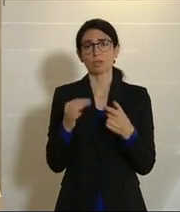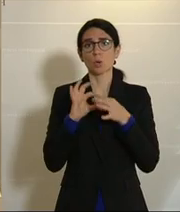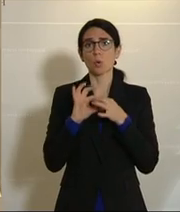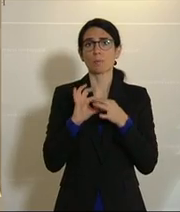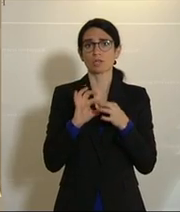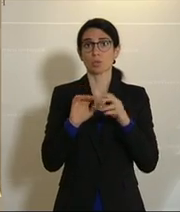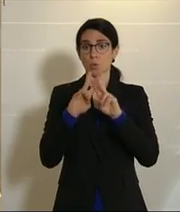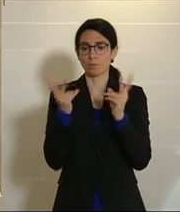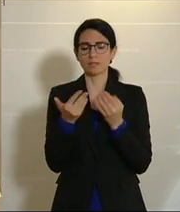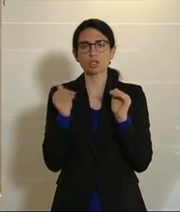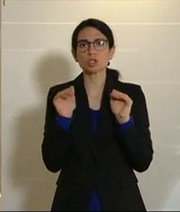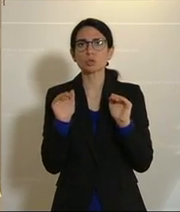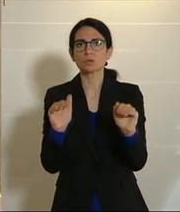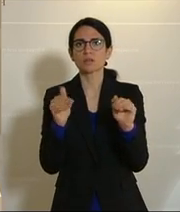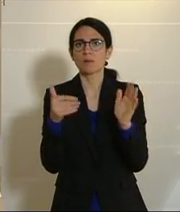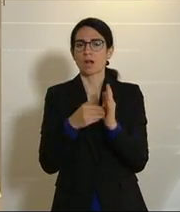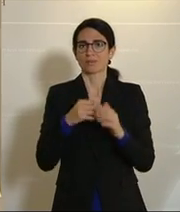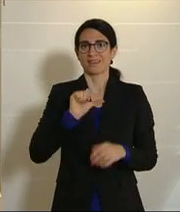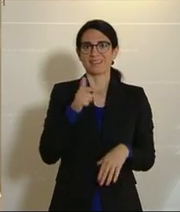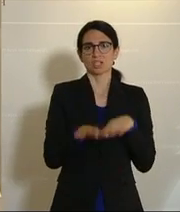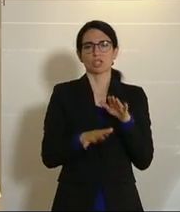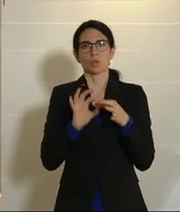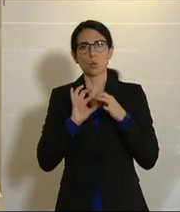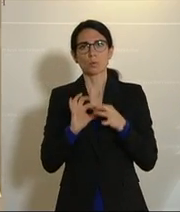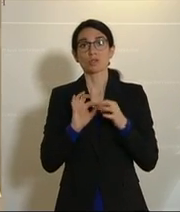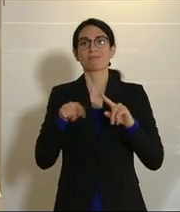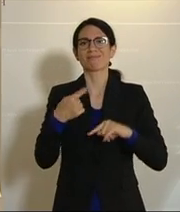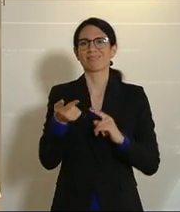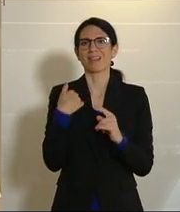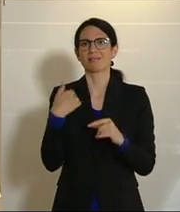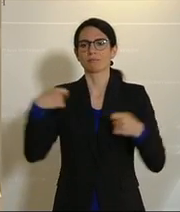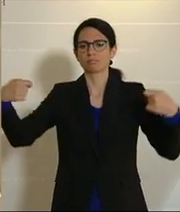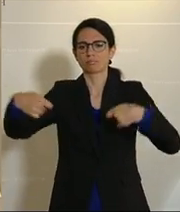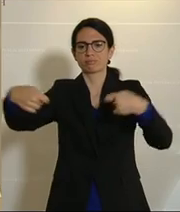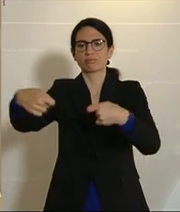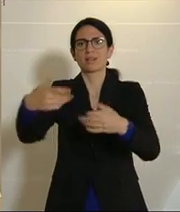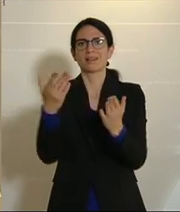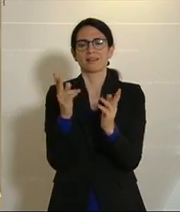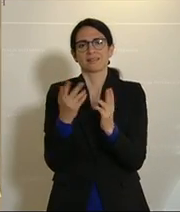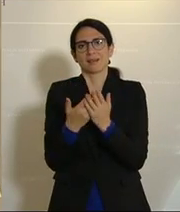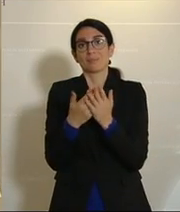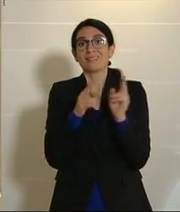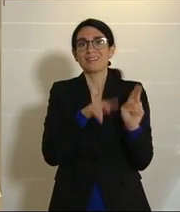Im Umweltschutz brauchen wir zuerst Kooperation und dann die richtigen Mittel an den richtigen Stellen einzusetzen.